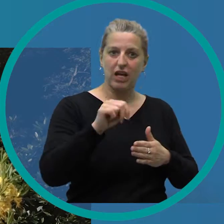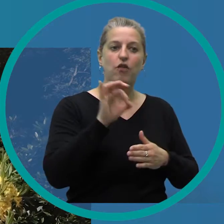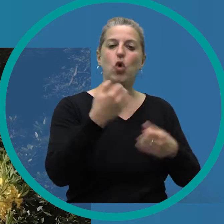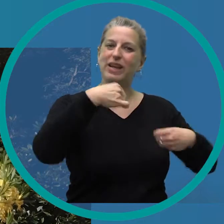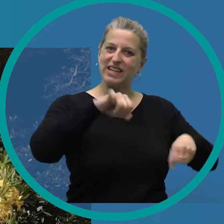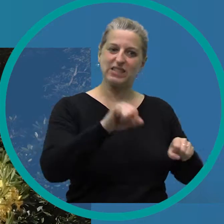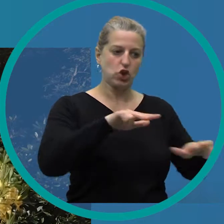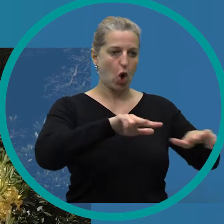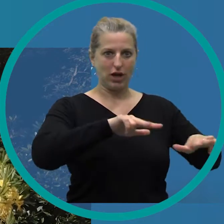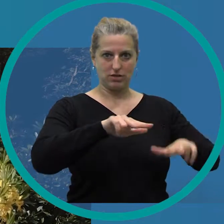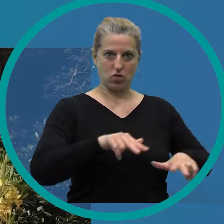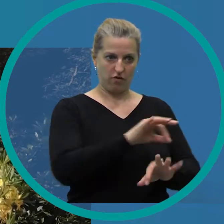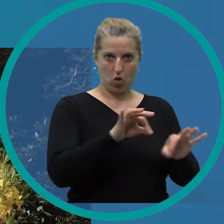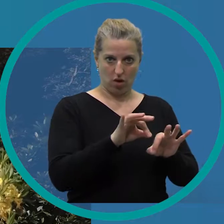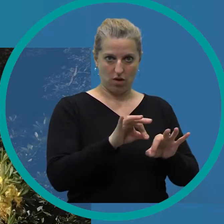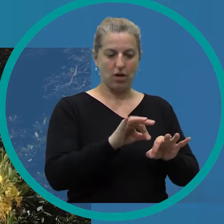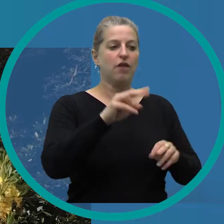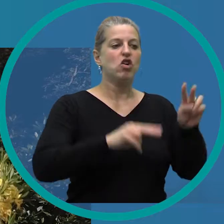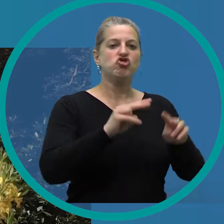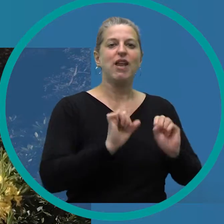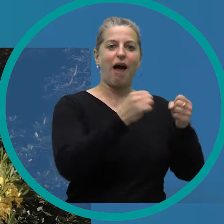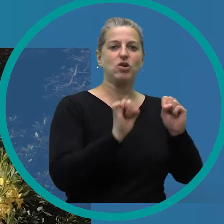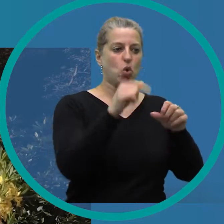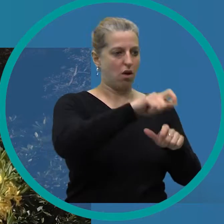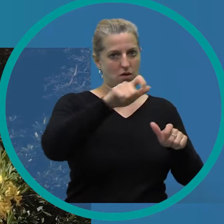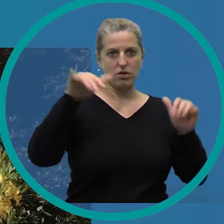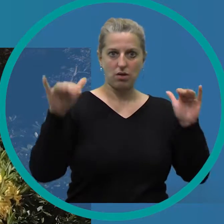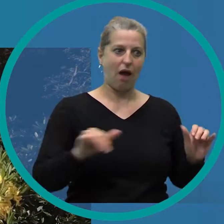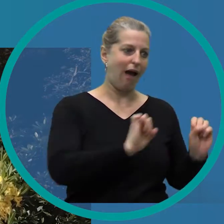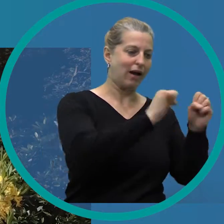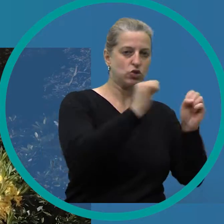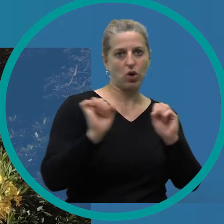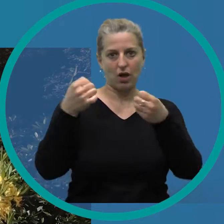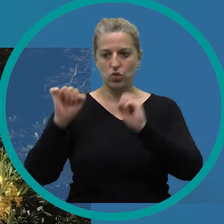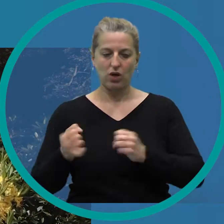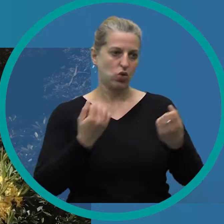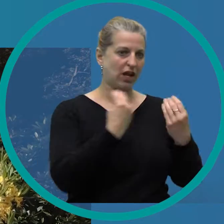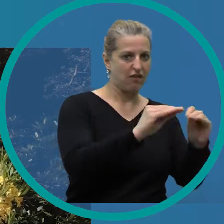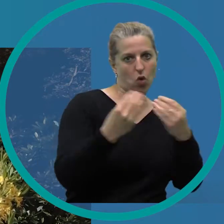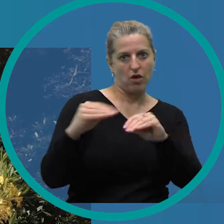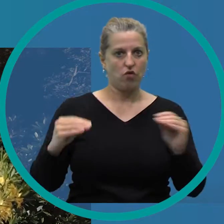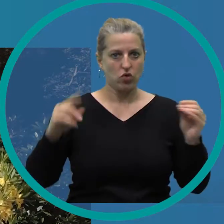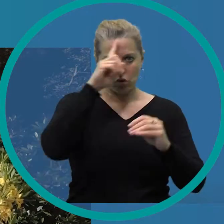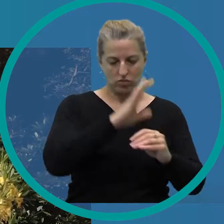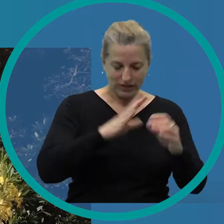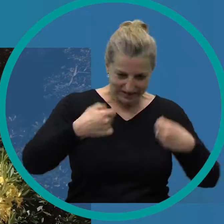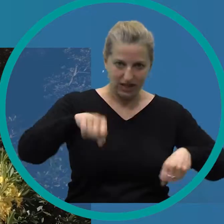Niedersachsen die Koordination übernehmen. Es ist so geplant, dass verschiedene Akteure an diesem Tag Aktionen und Informationen streuen in Niedersachsen, um auf dieses